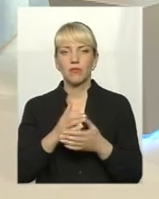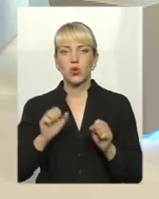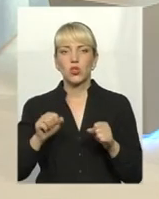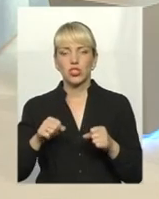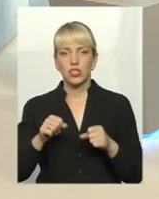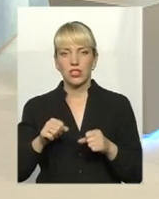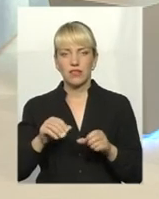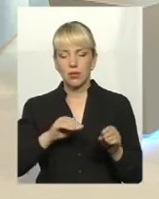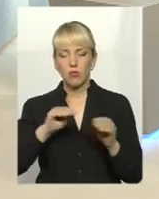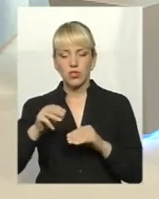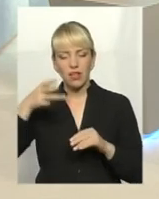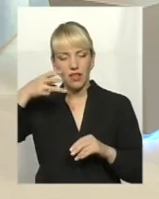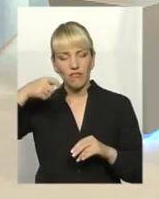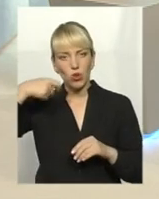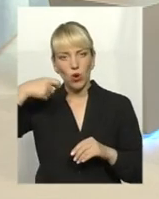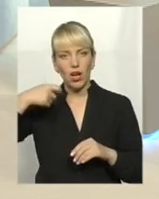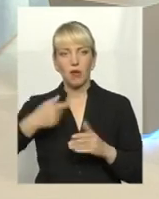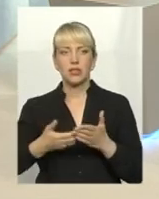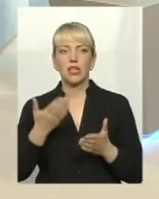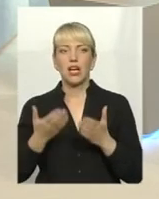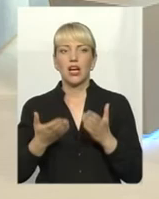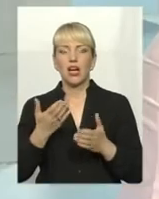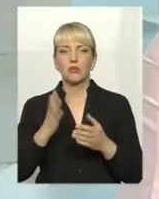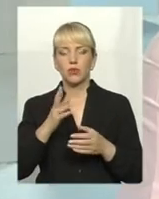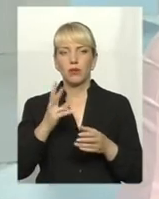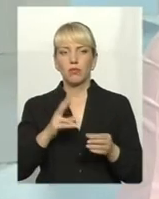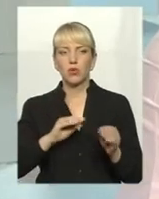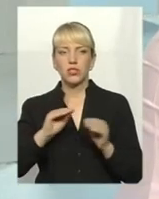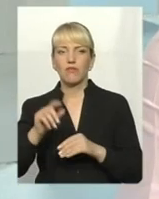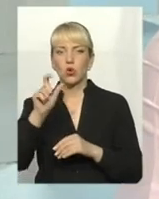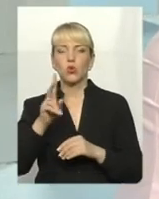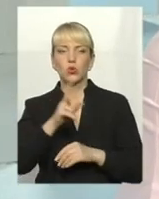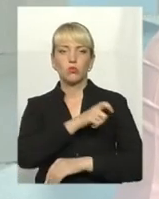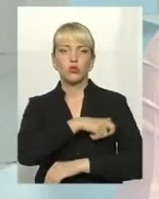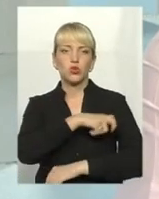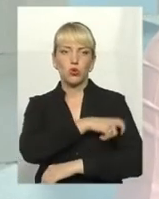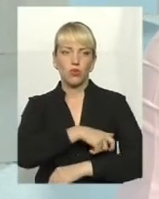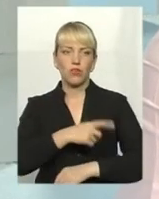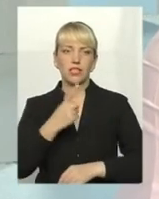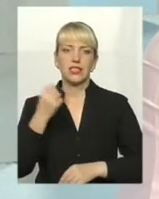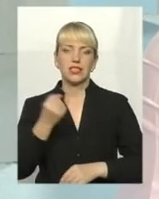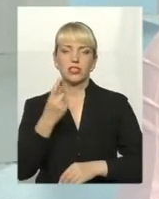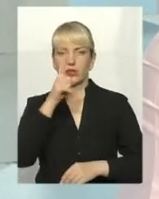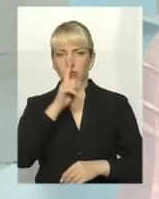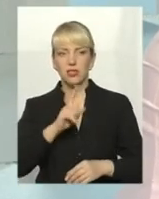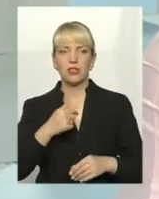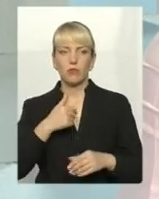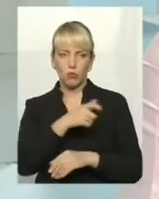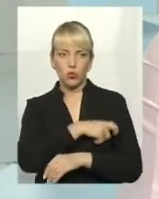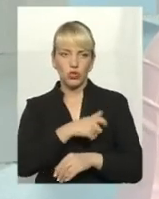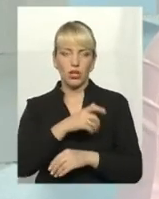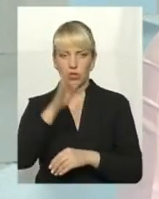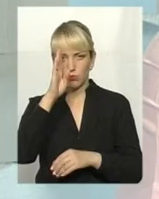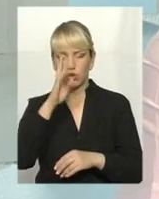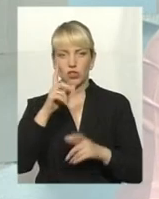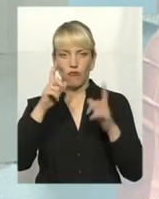і поставити відеокамеру, де є це. А поставити людину, яка буде відповідати, яка буде чергувати. Ми, може, там тиждень, місяць ми почергуємо, чи відеокамери,